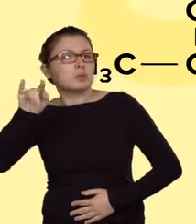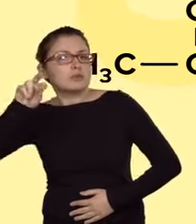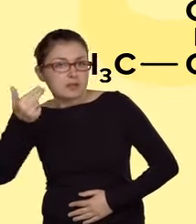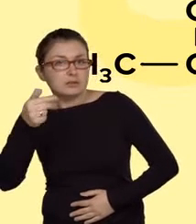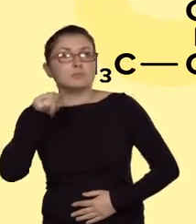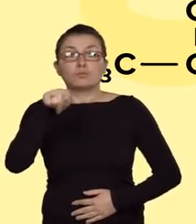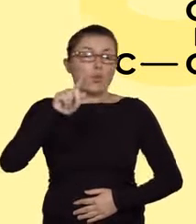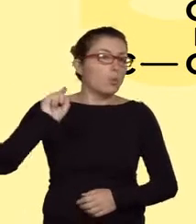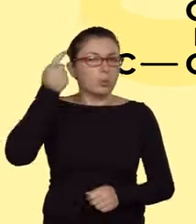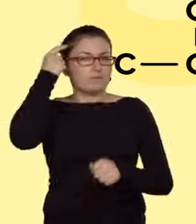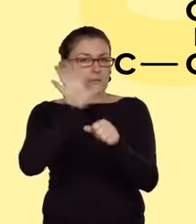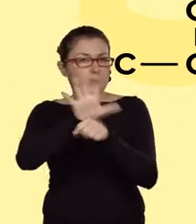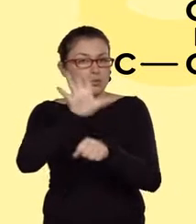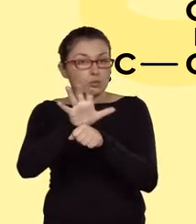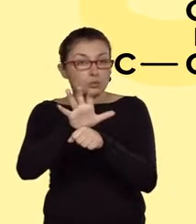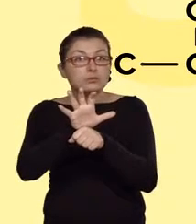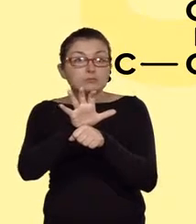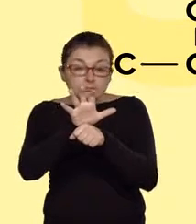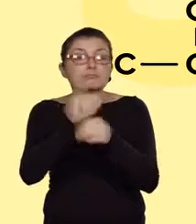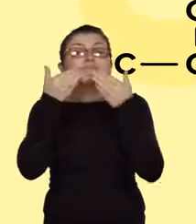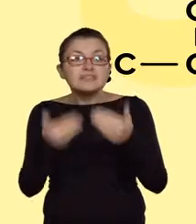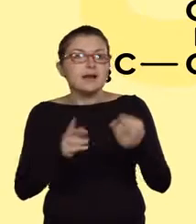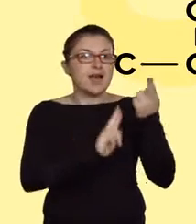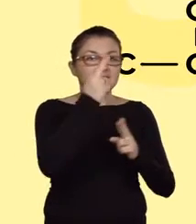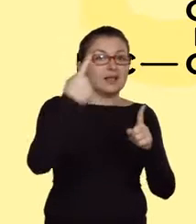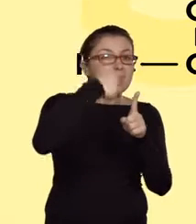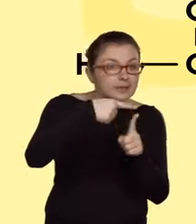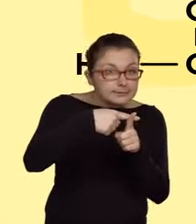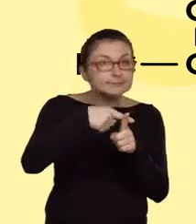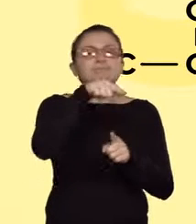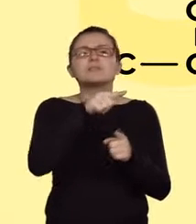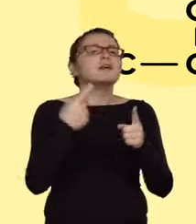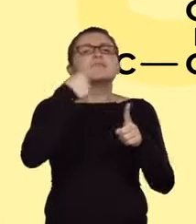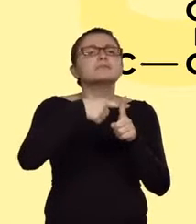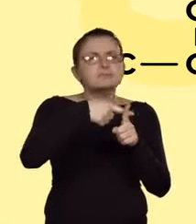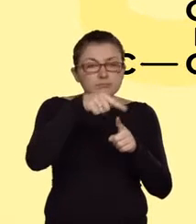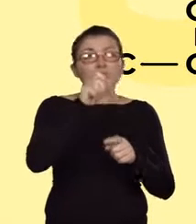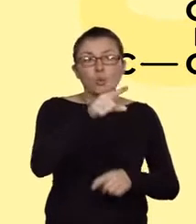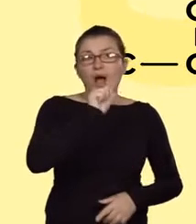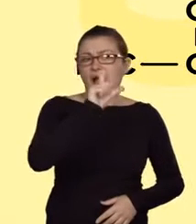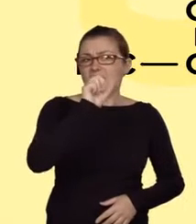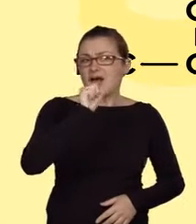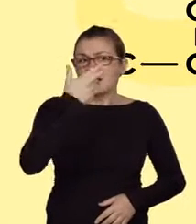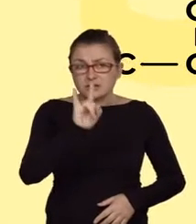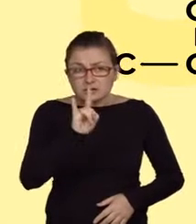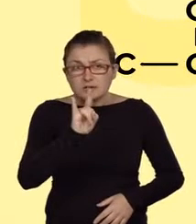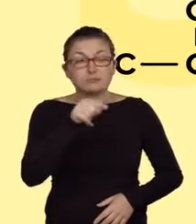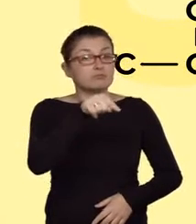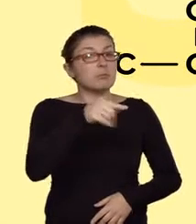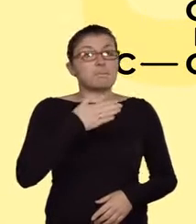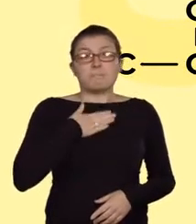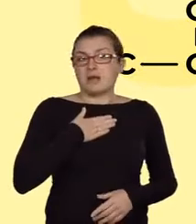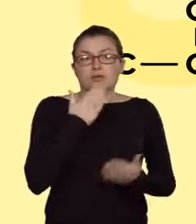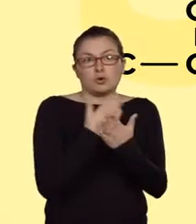addycji. Addycji ulegają alkeny. W produkcie obecny jest tylko jeden atom bromu, co oznacza,